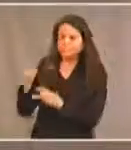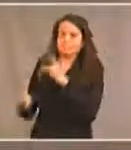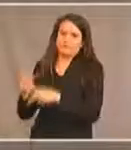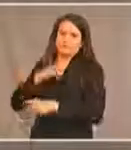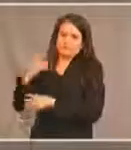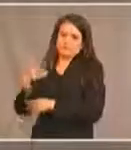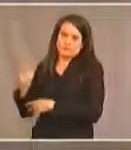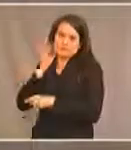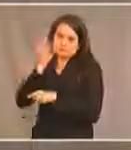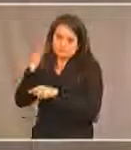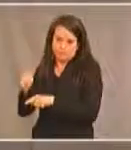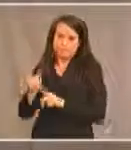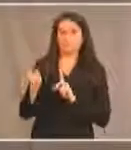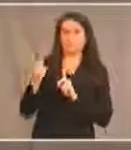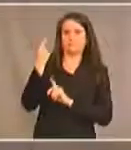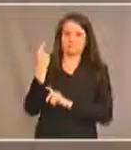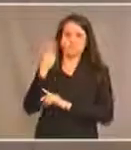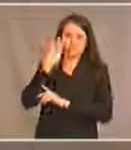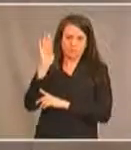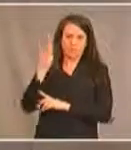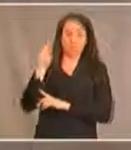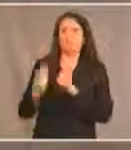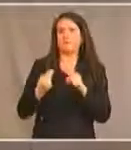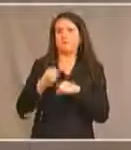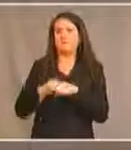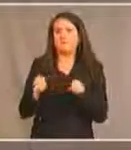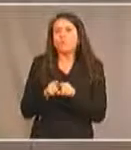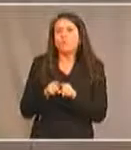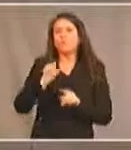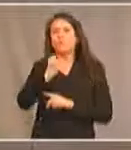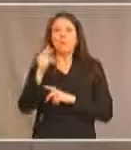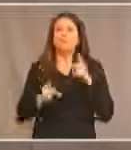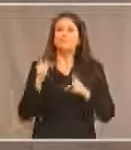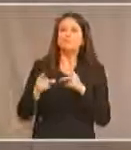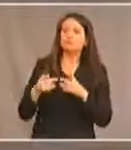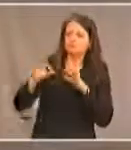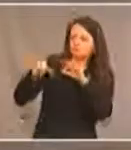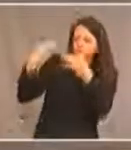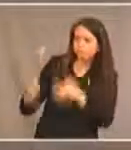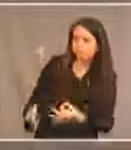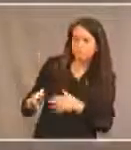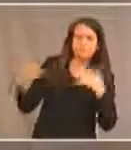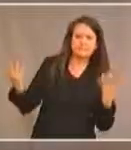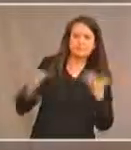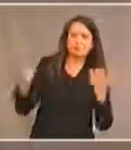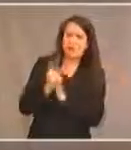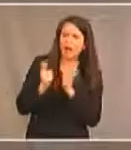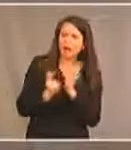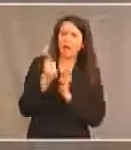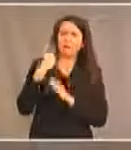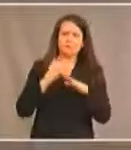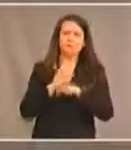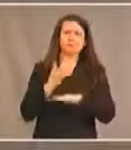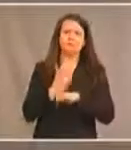Les dirigeants des Premières Nations et d'autres parties intéressées pour déterminer quelles sortes de lois sur l